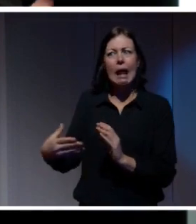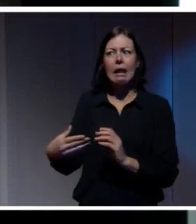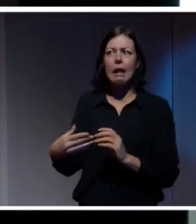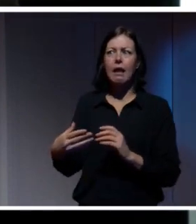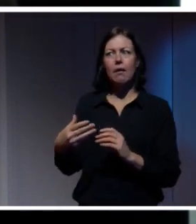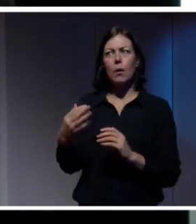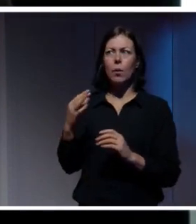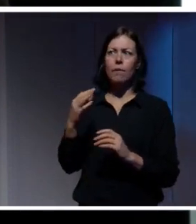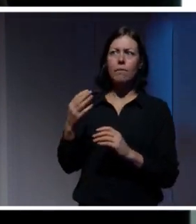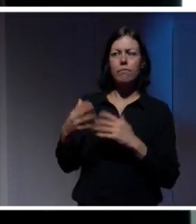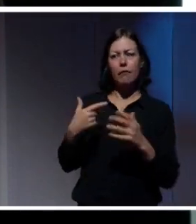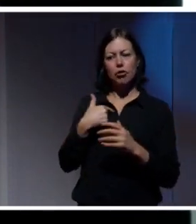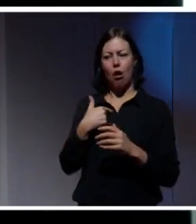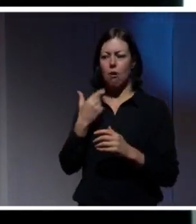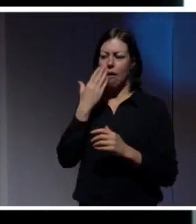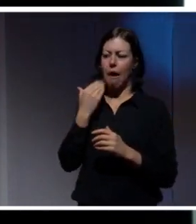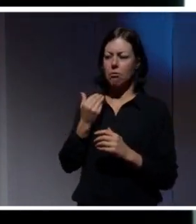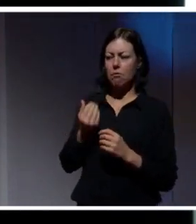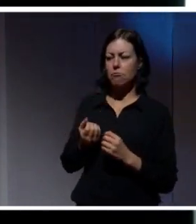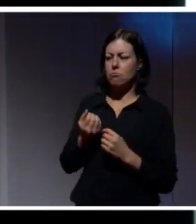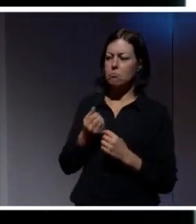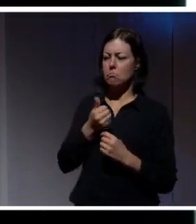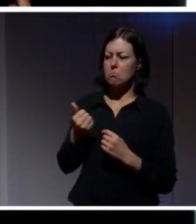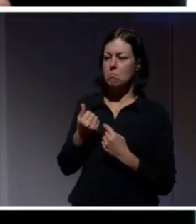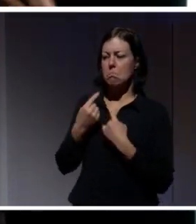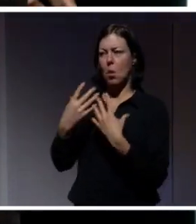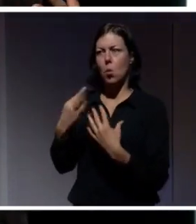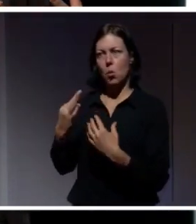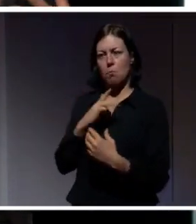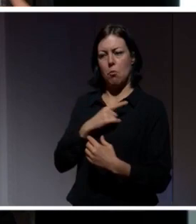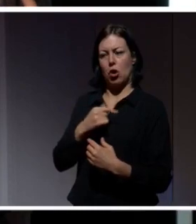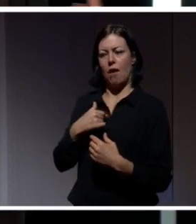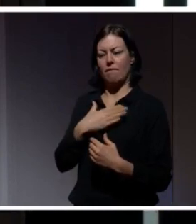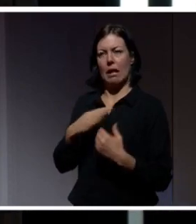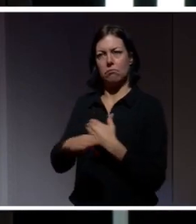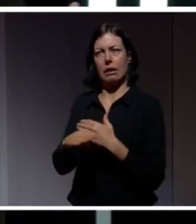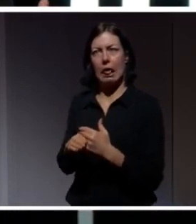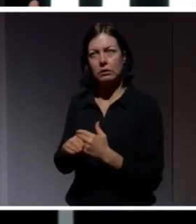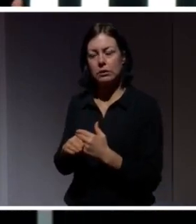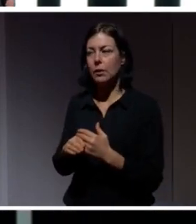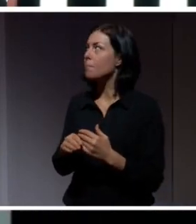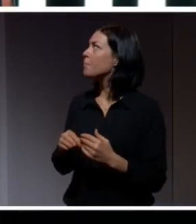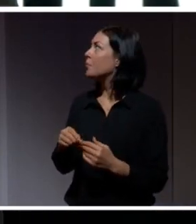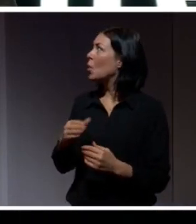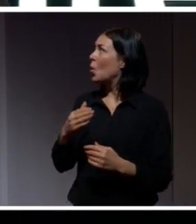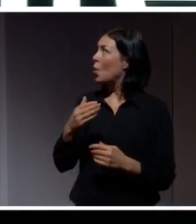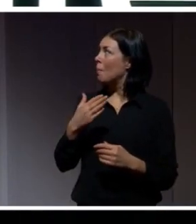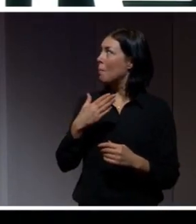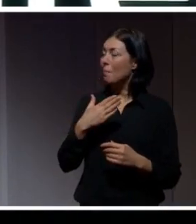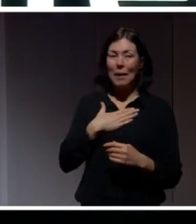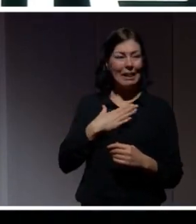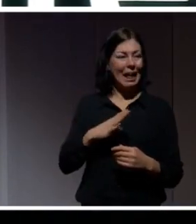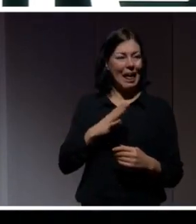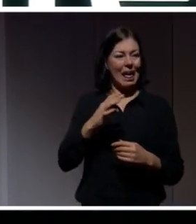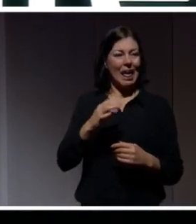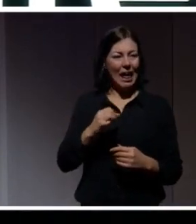går ut med. Mycket skulle falla i det. Mitt sätt att få bygga mig själv, vi var inne på det lite grann tidigare som det kreativa verktyget, är en